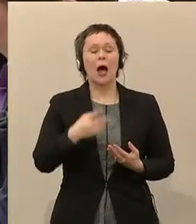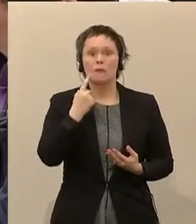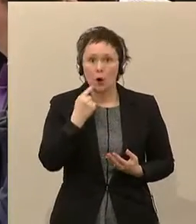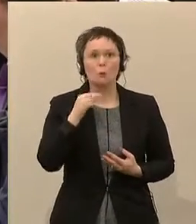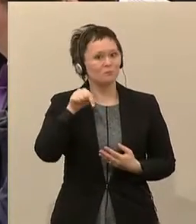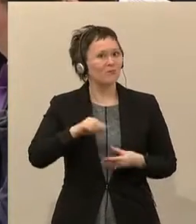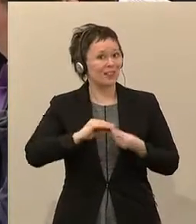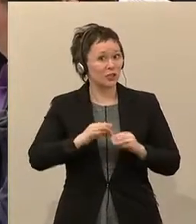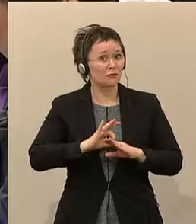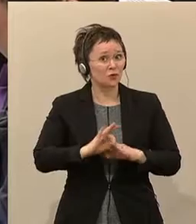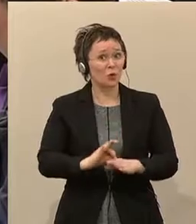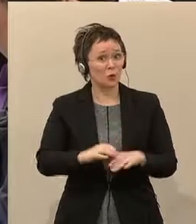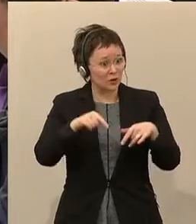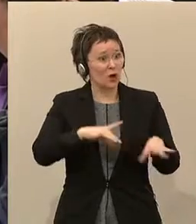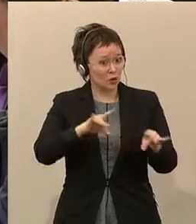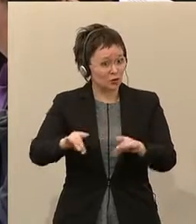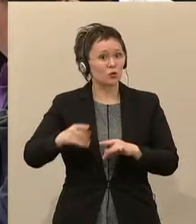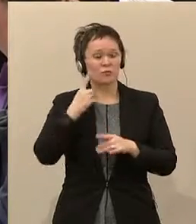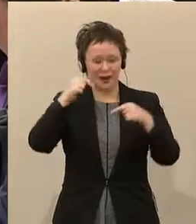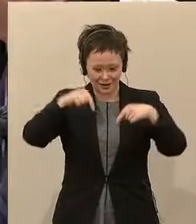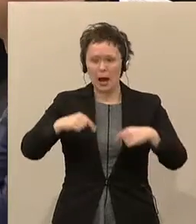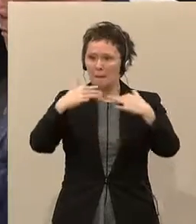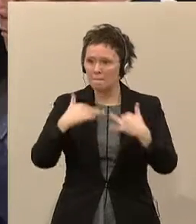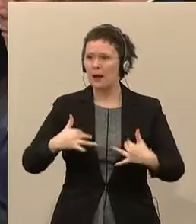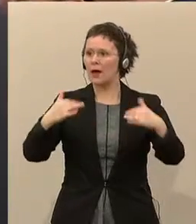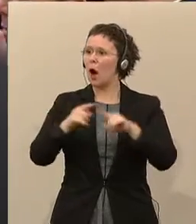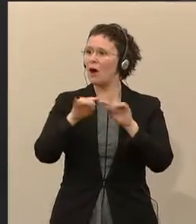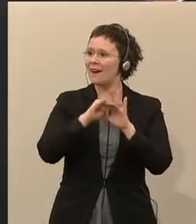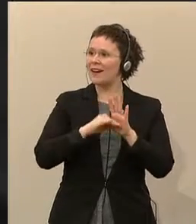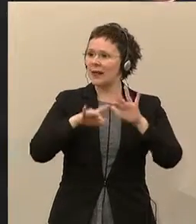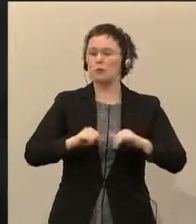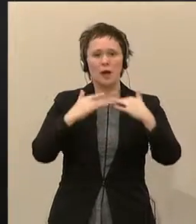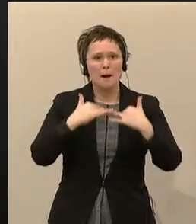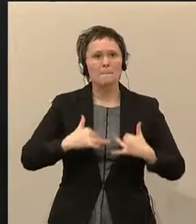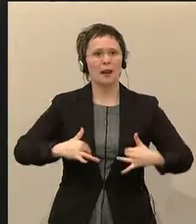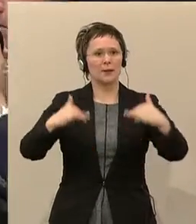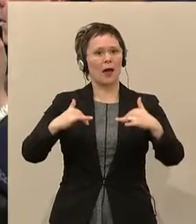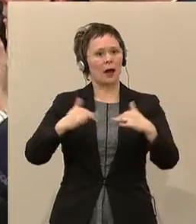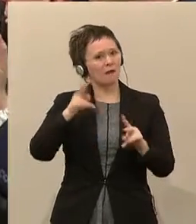sehr wohl auch an die Gesetze halten, der Parlamentarismus, nämlich im Nationalen Sicherheitsrat, vertreten ist.